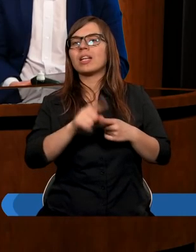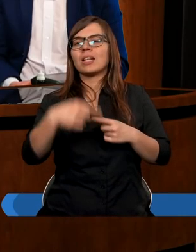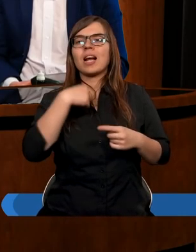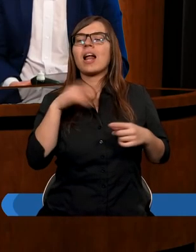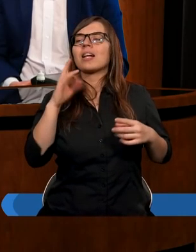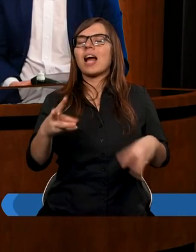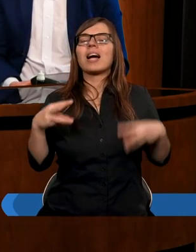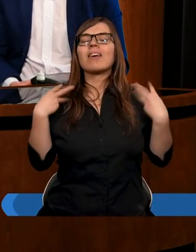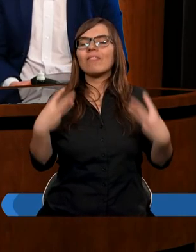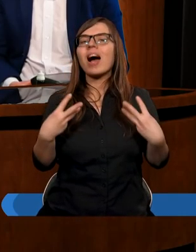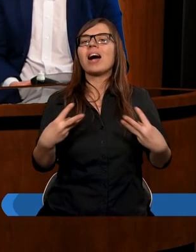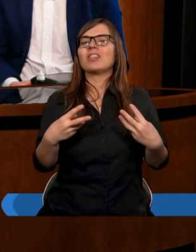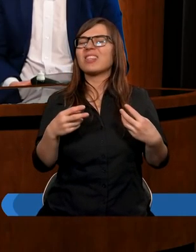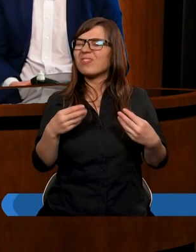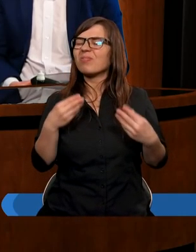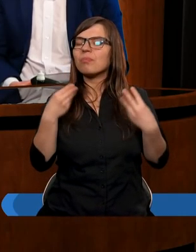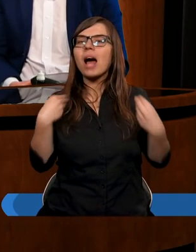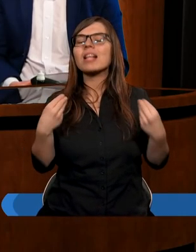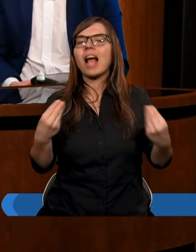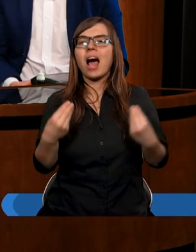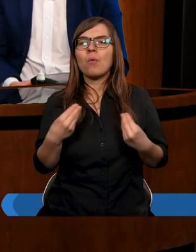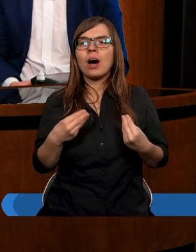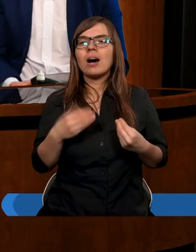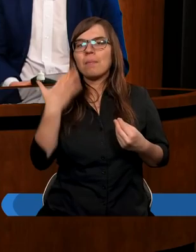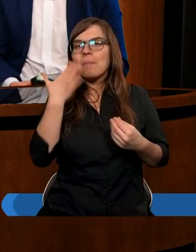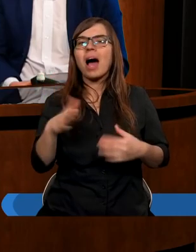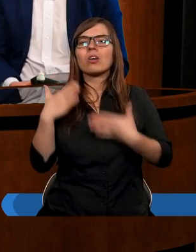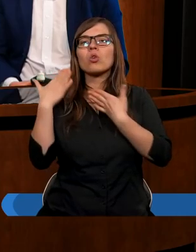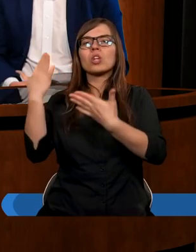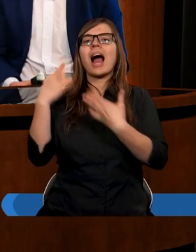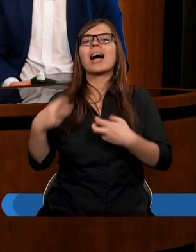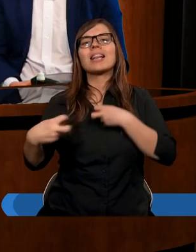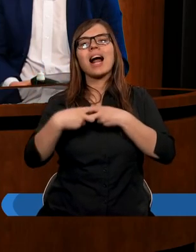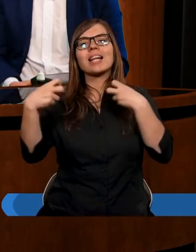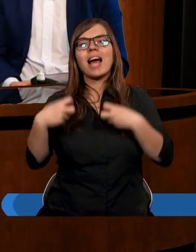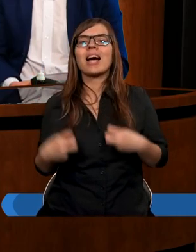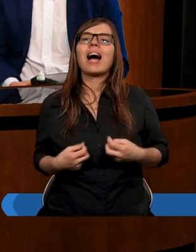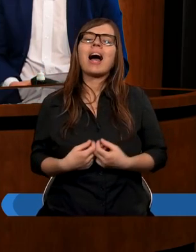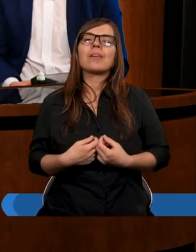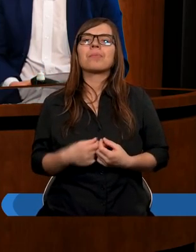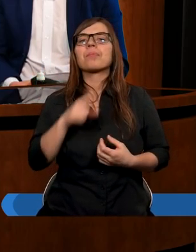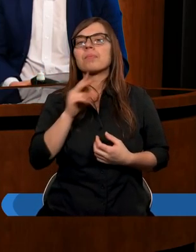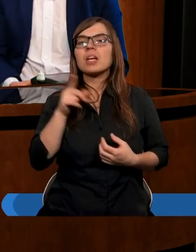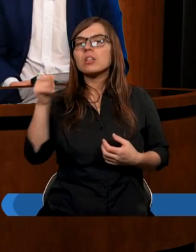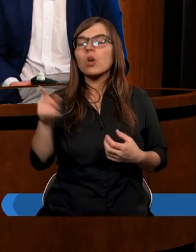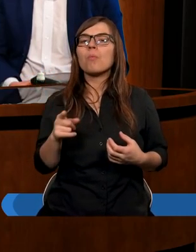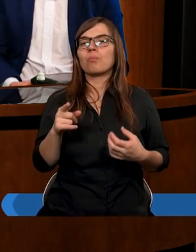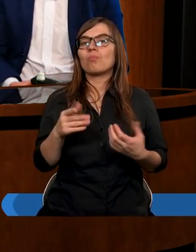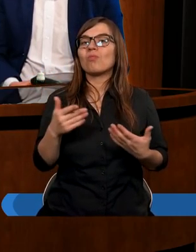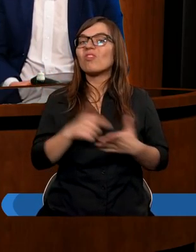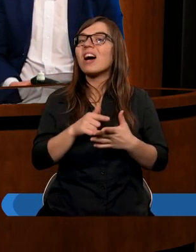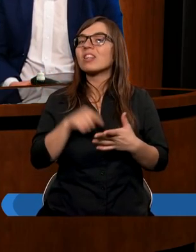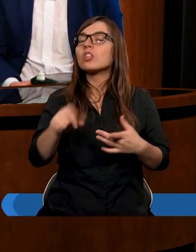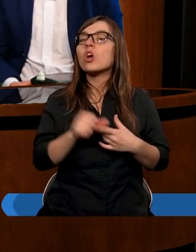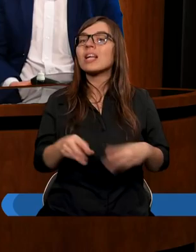mnie taki takt i taka bardzo szlachetna cecha, że to mnie,